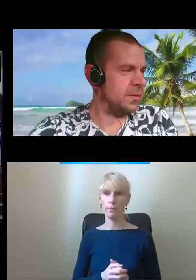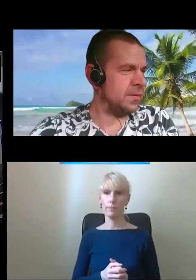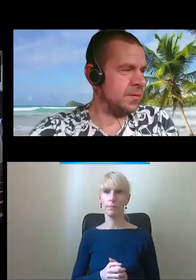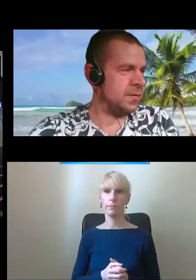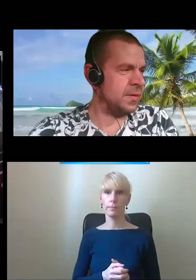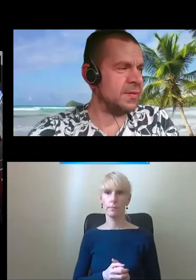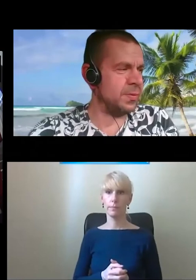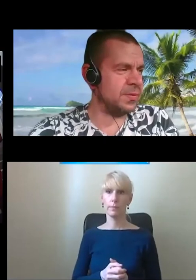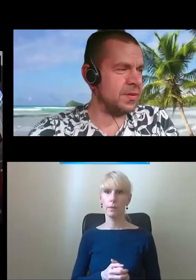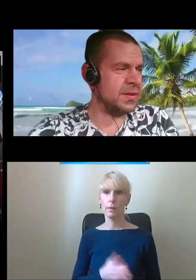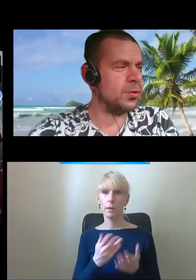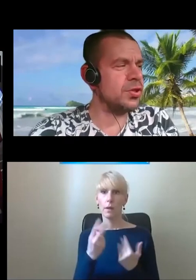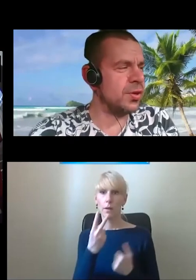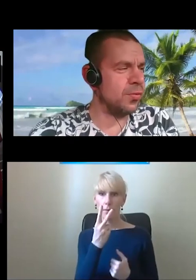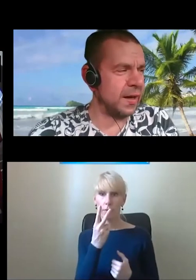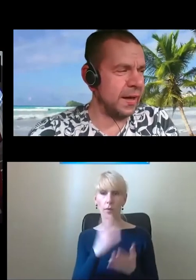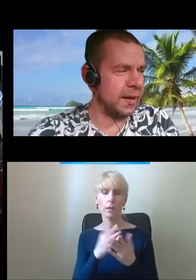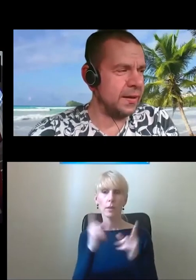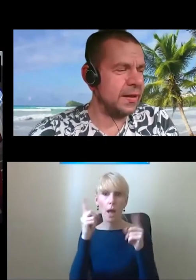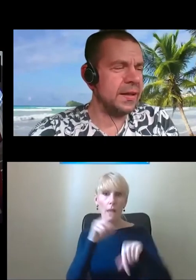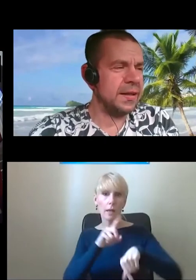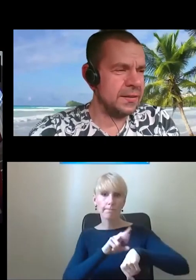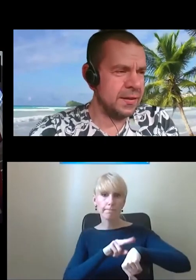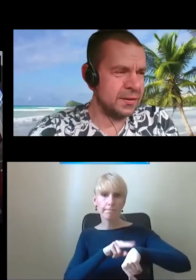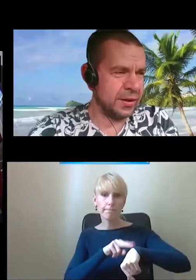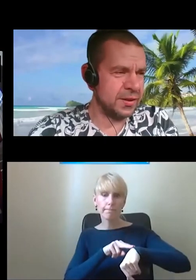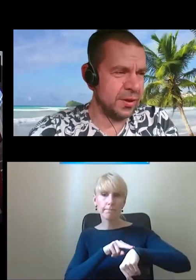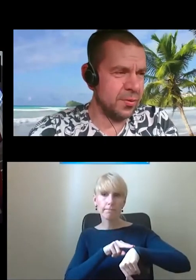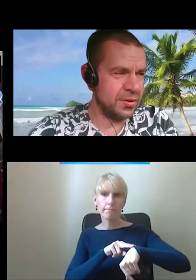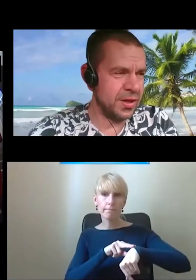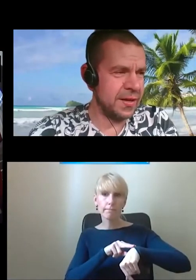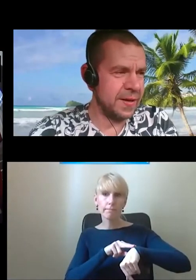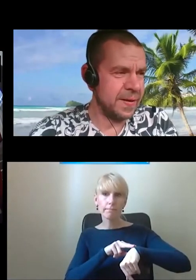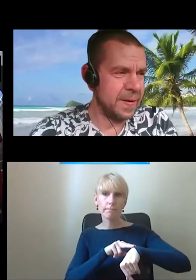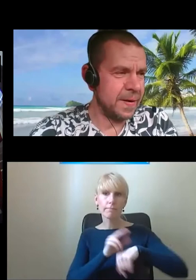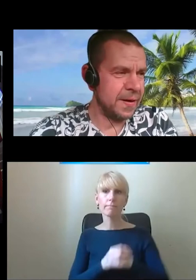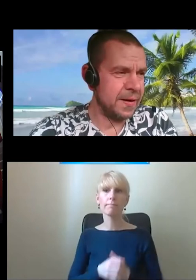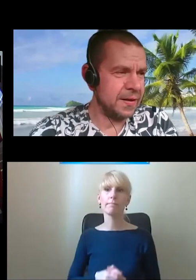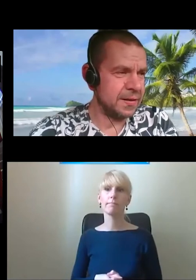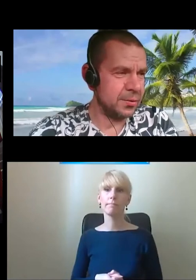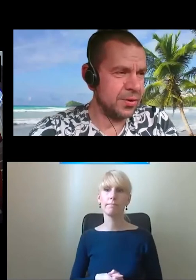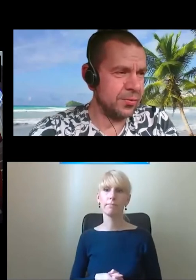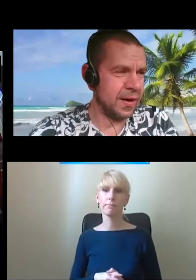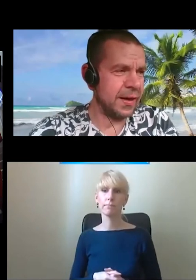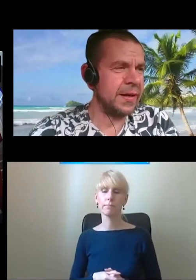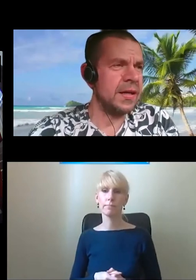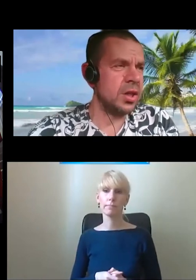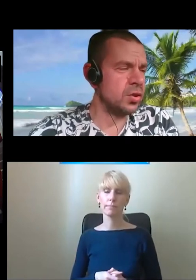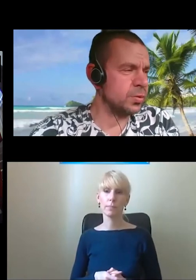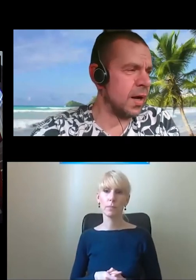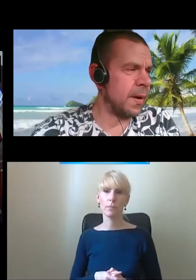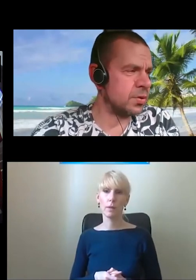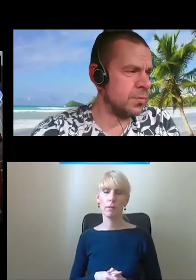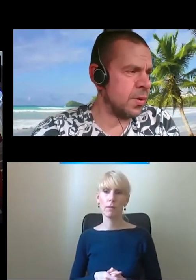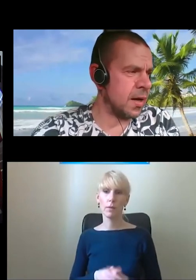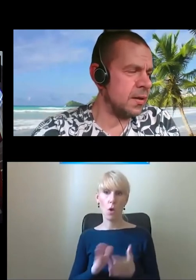Tak. Teraz zwróćcie uwagę, ja trochę zrobię głośniej. Zwróćcie uwagę. To